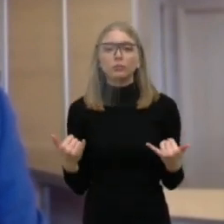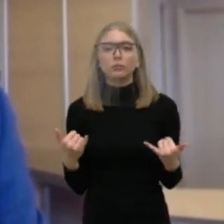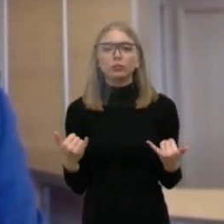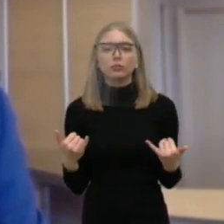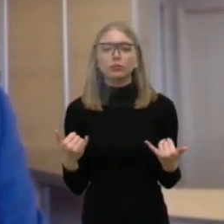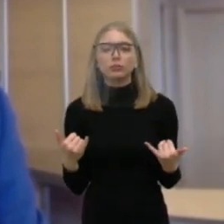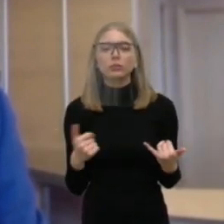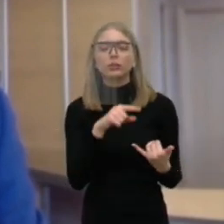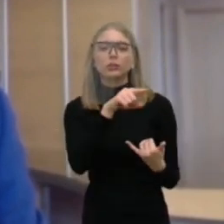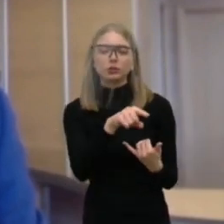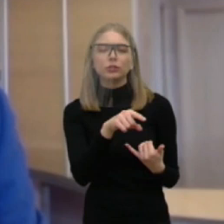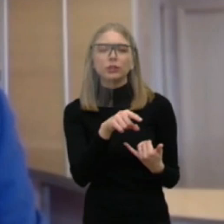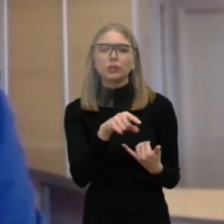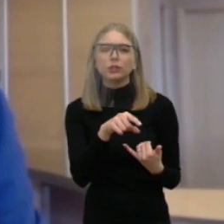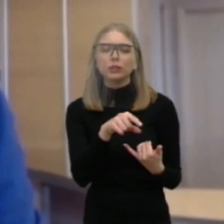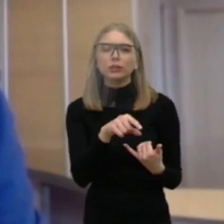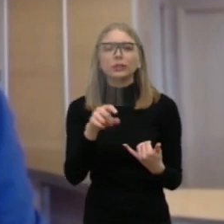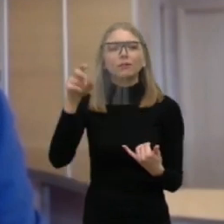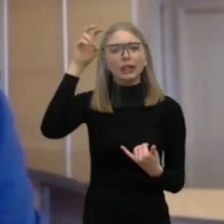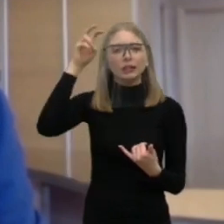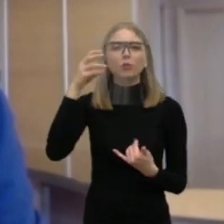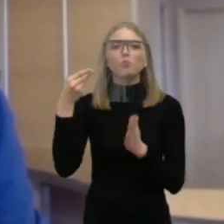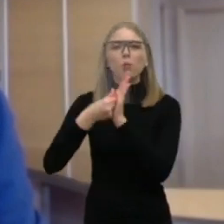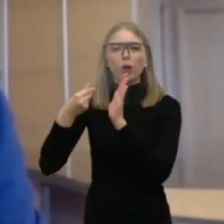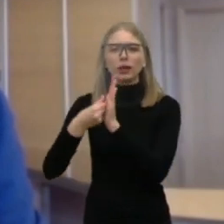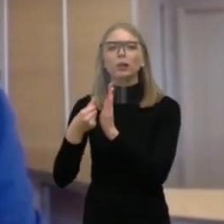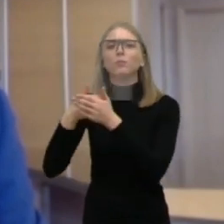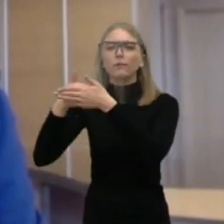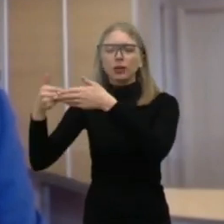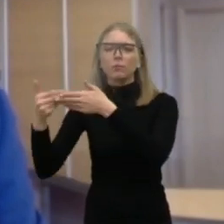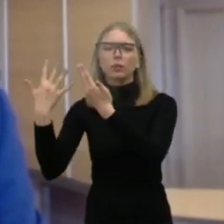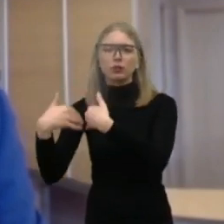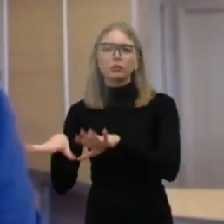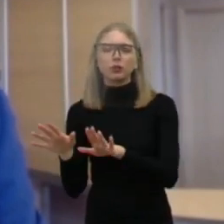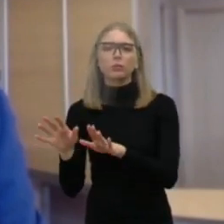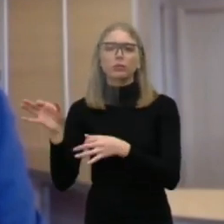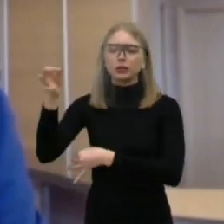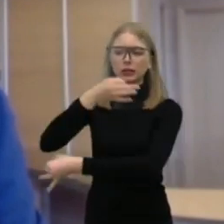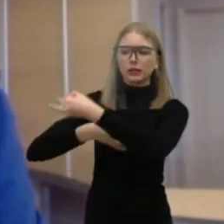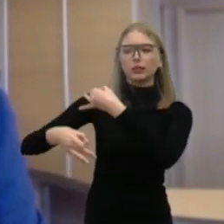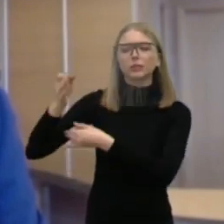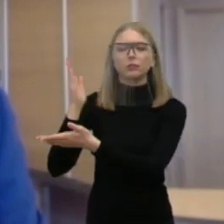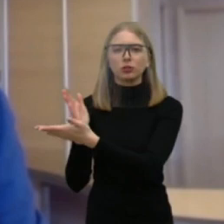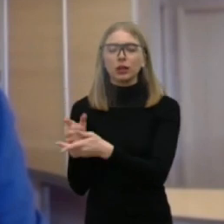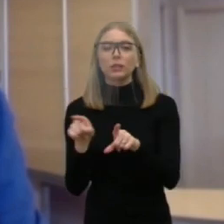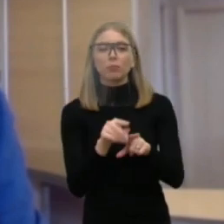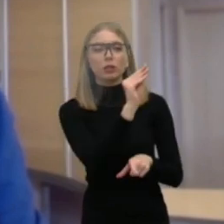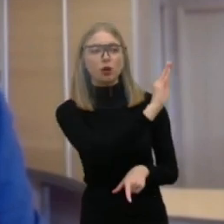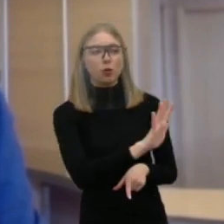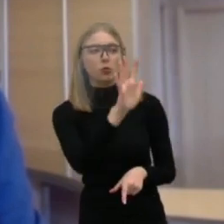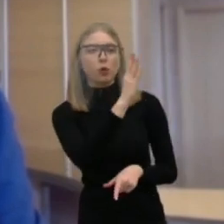nacionalinio mokėjimo agentūrą ir čia Žemės ūkio ministerija turi berots europinius pinigus. Ir šiandien